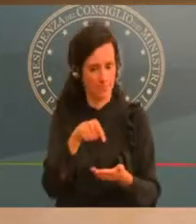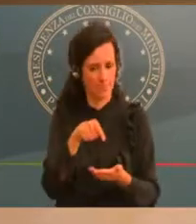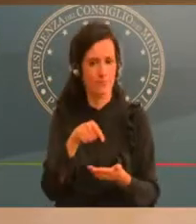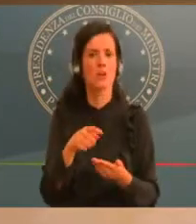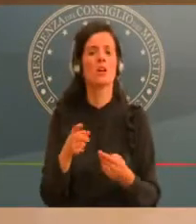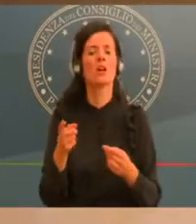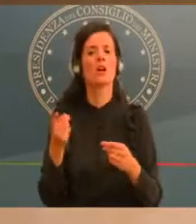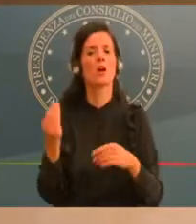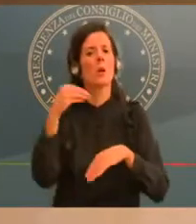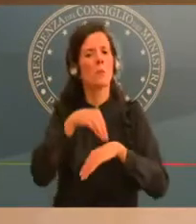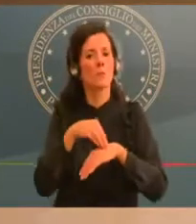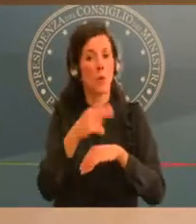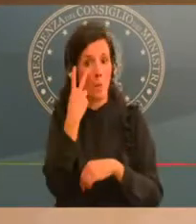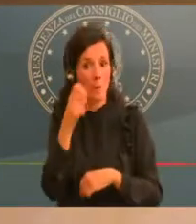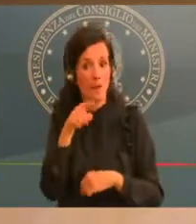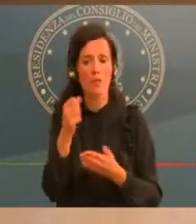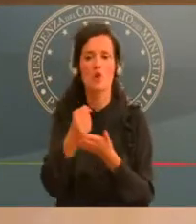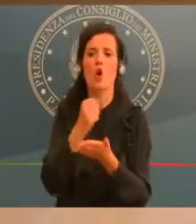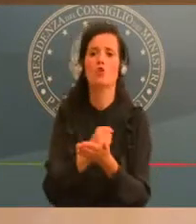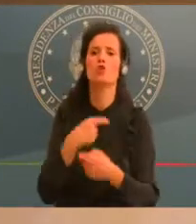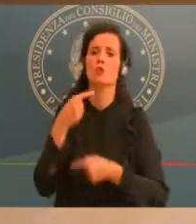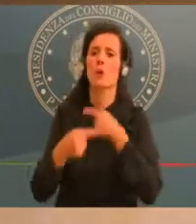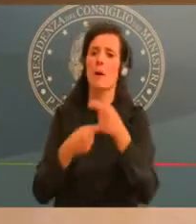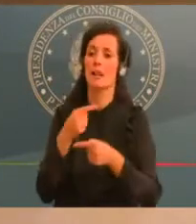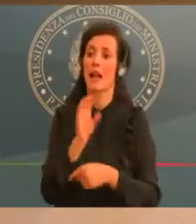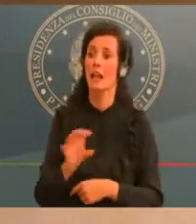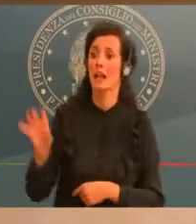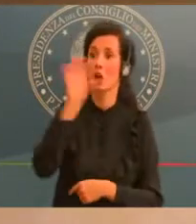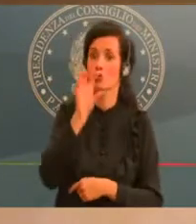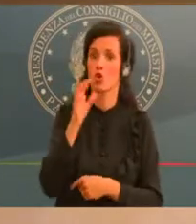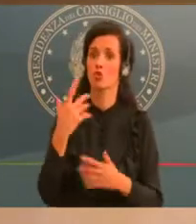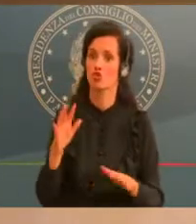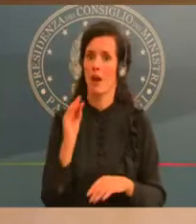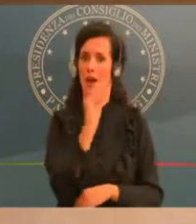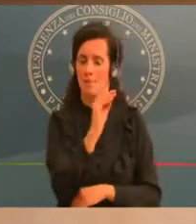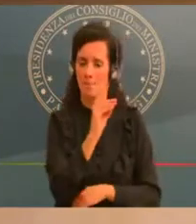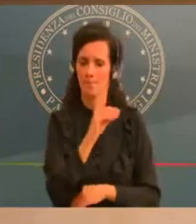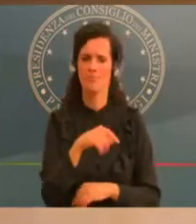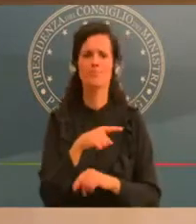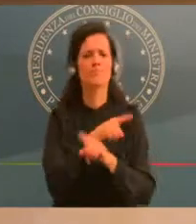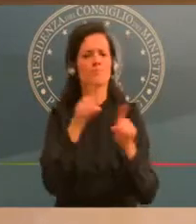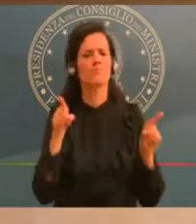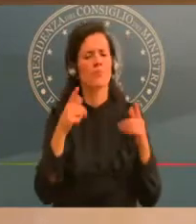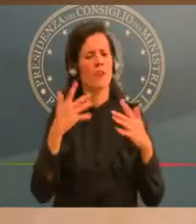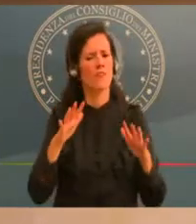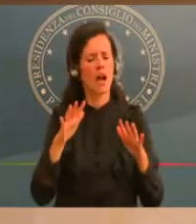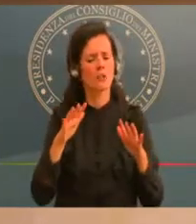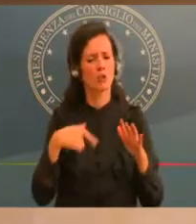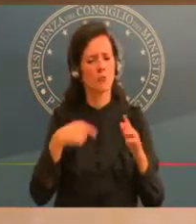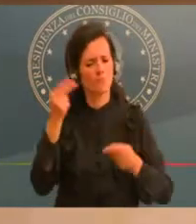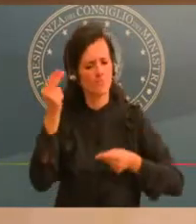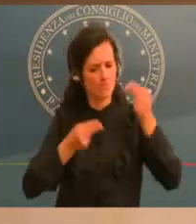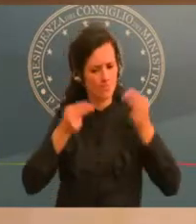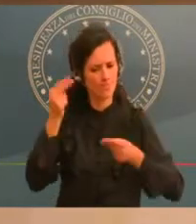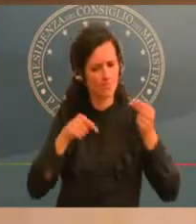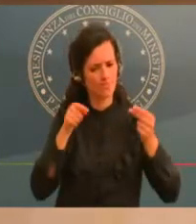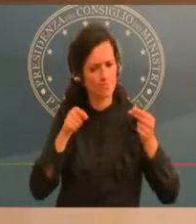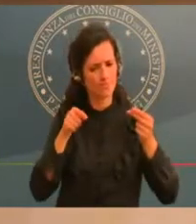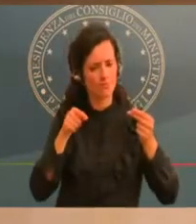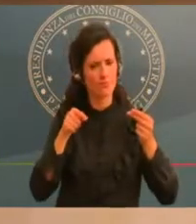quanto questo nuovo mini lockdown localizzato può